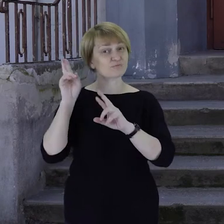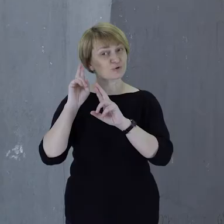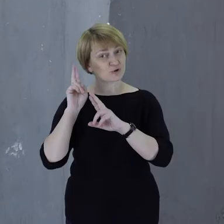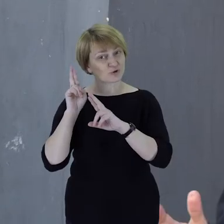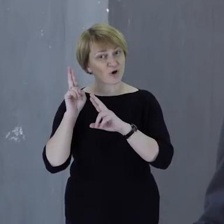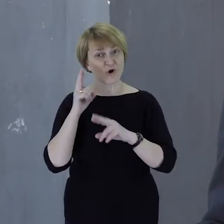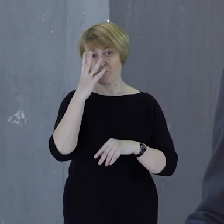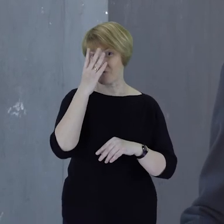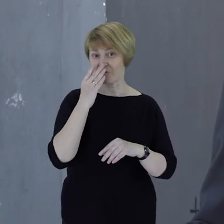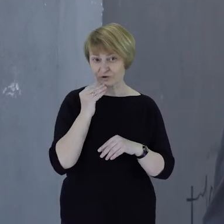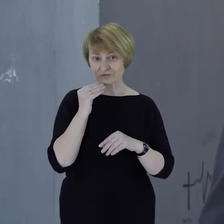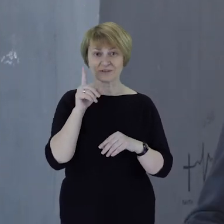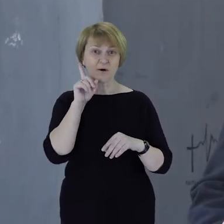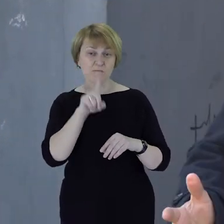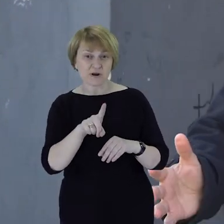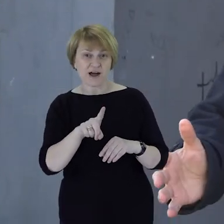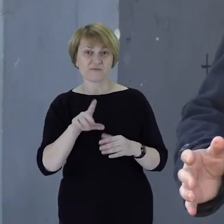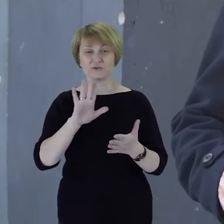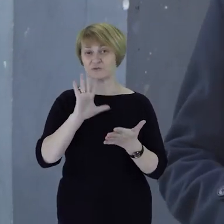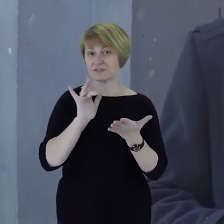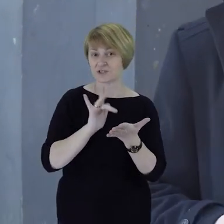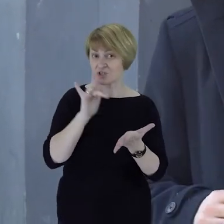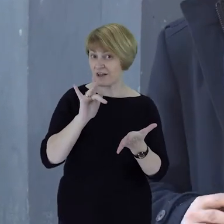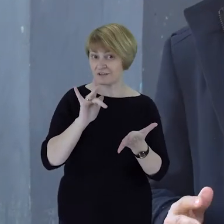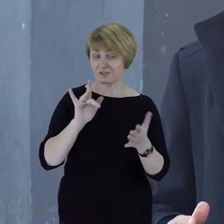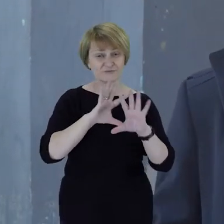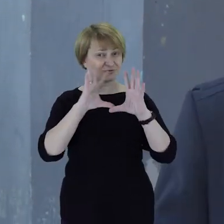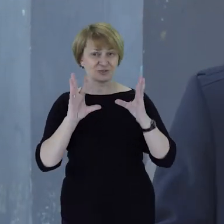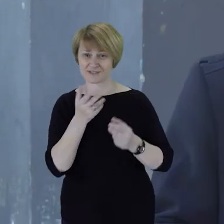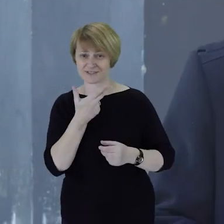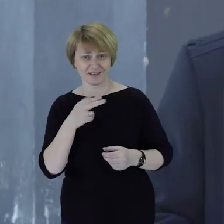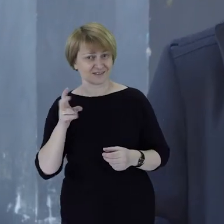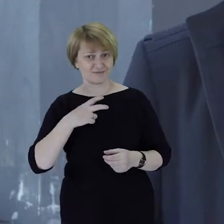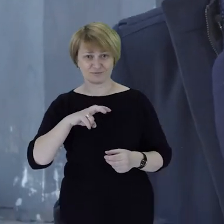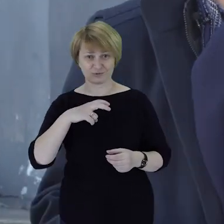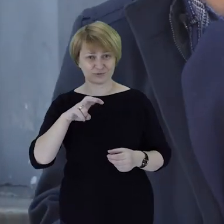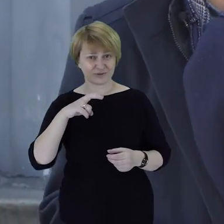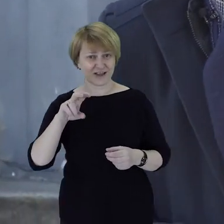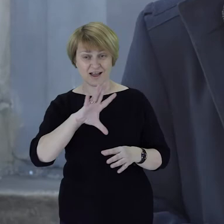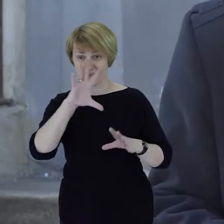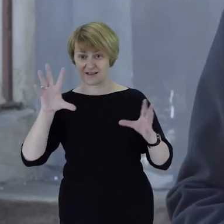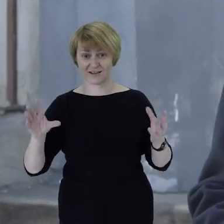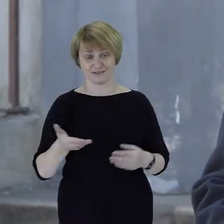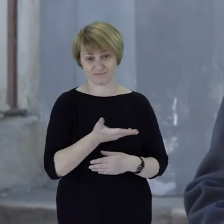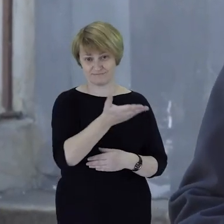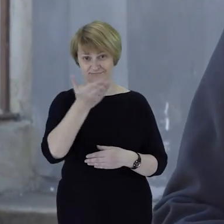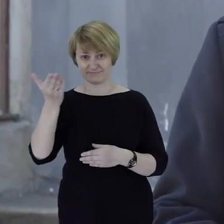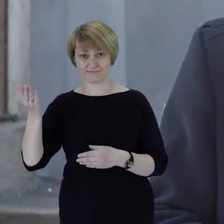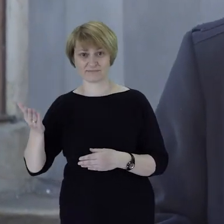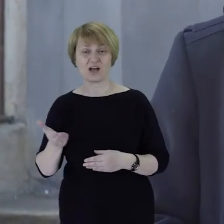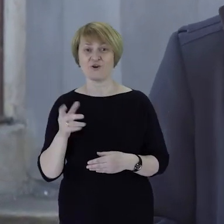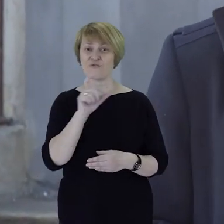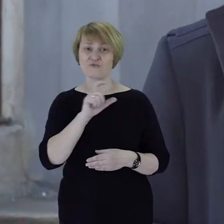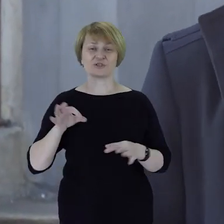tak wyglądają te ślady. Nie wszystkie, którymi mogliśmy iść z Państwem podczas tych historii